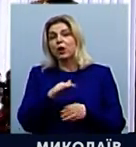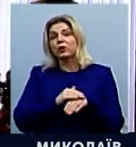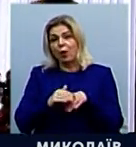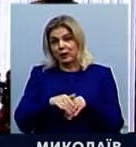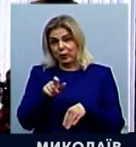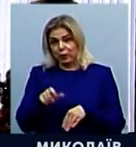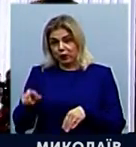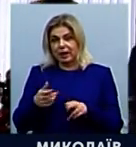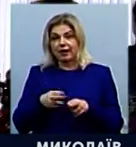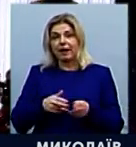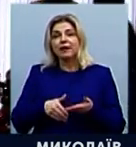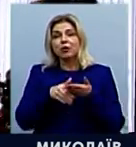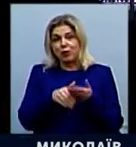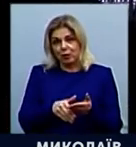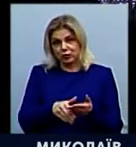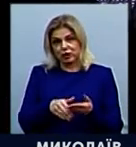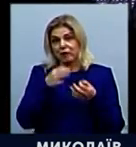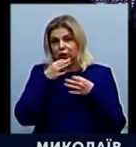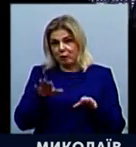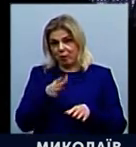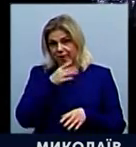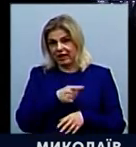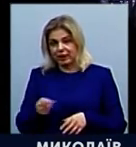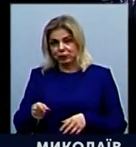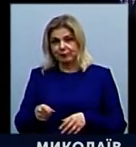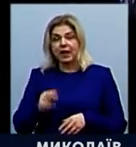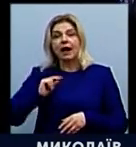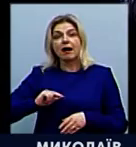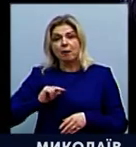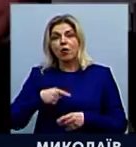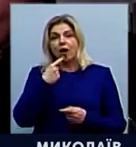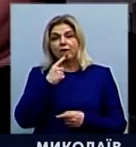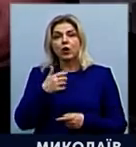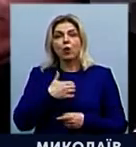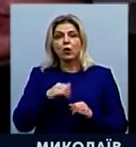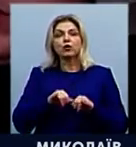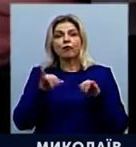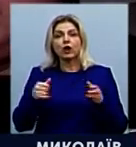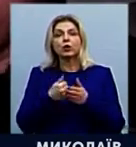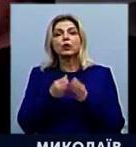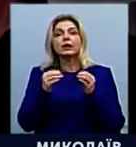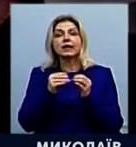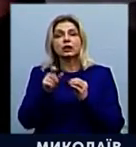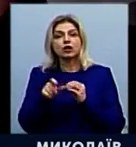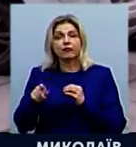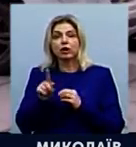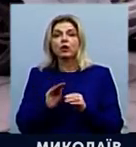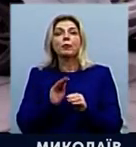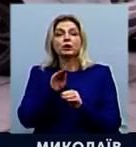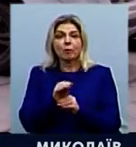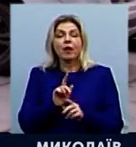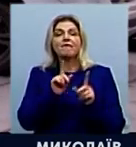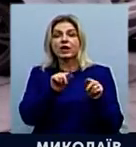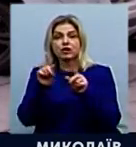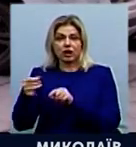які допоможуть у скоротну коволину. Співробітники говорять, хочуть збільшити відділ до 10 чоловік, аби додатково виїжджати в